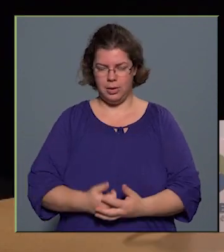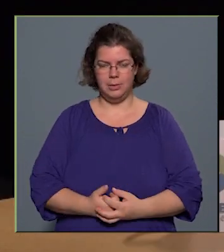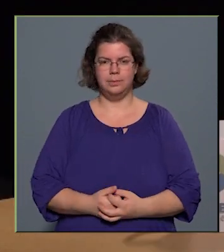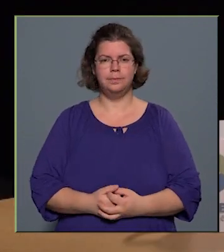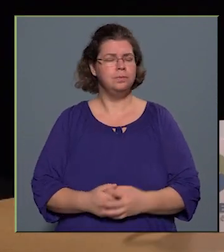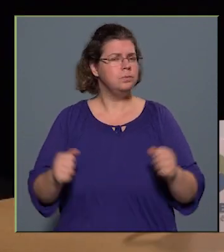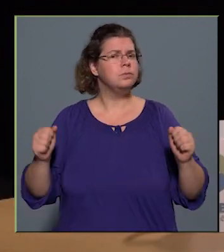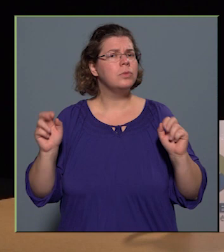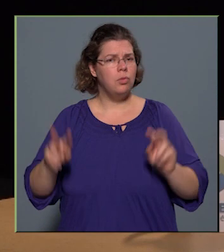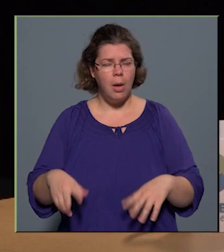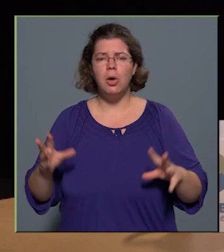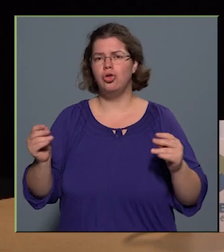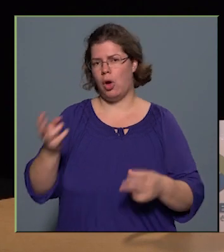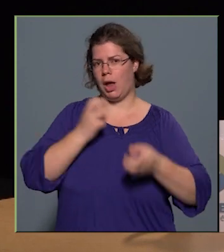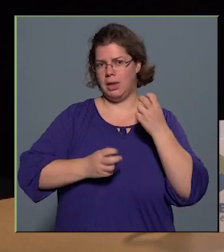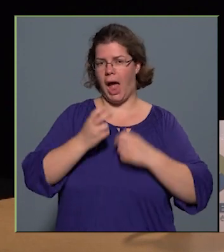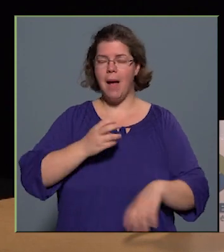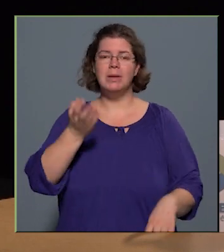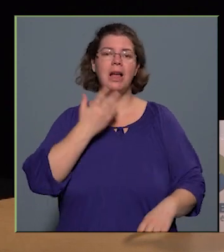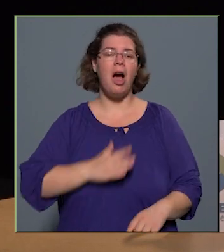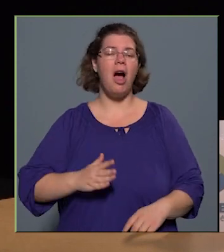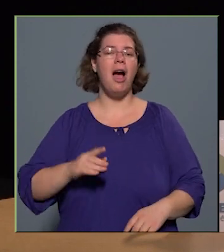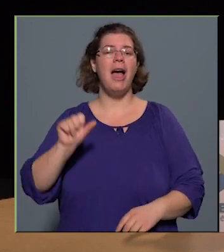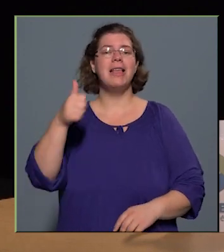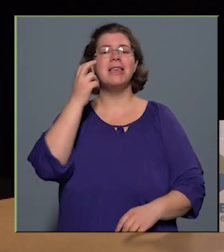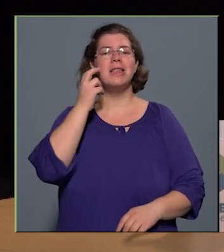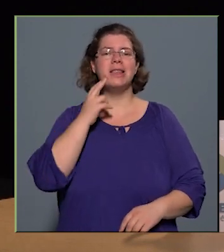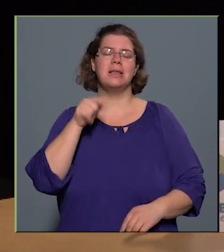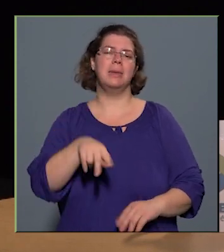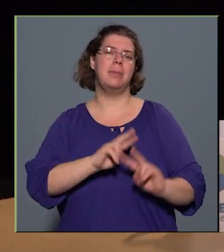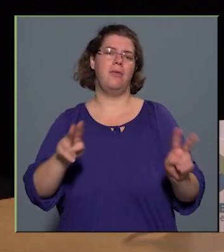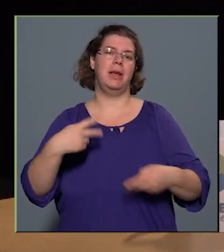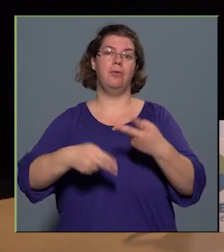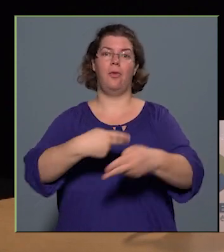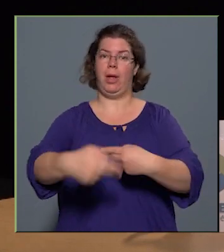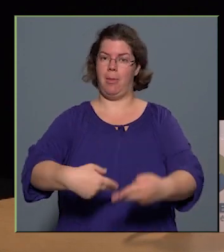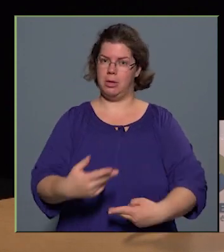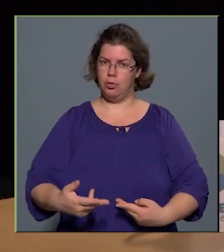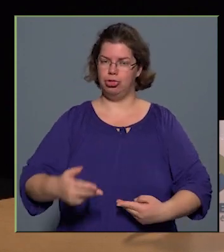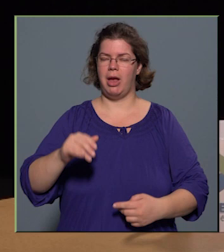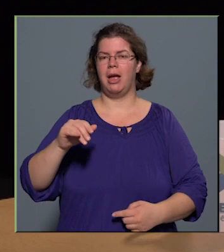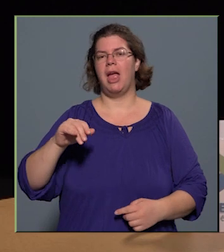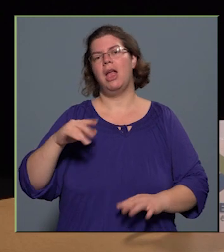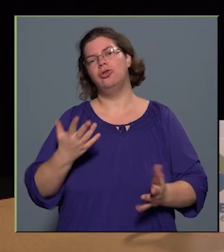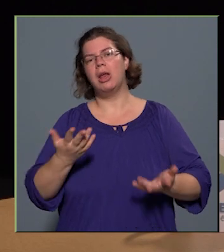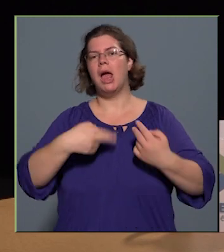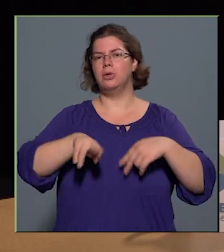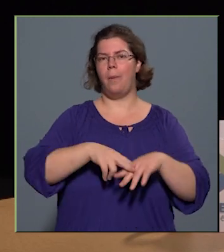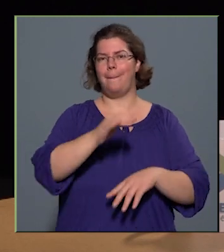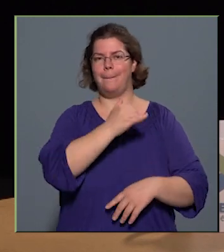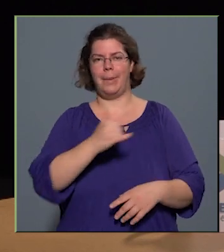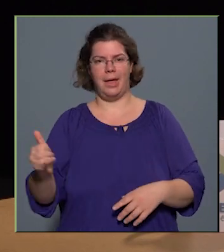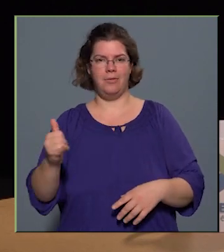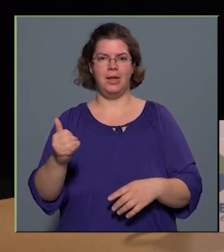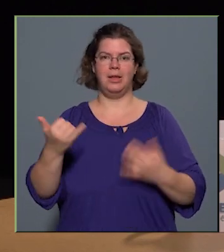Valóban nagyon sokat számít, hogyha egy intézményben van egy folyamatoság, és esetleg több évig,